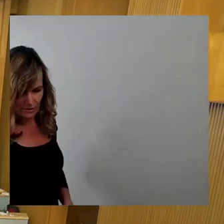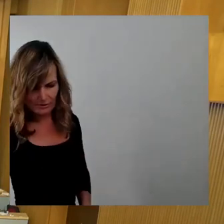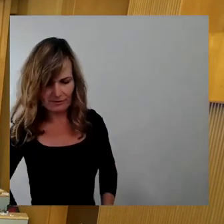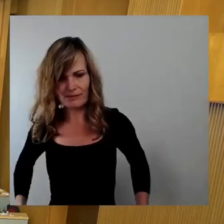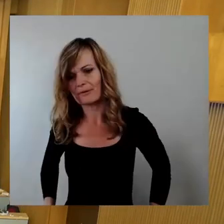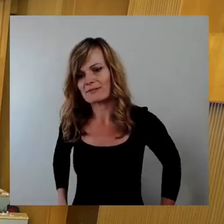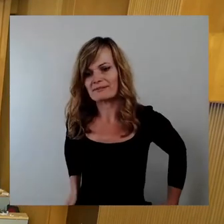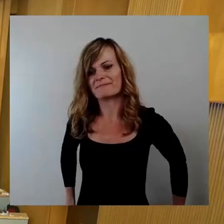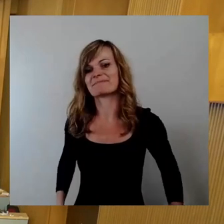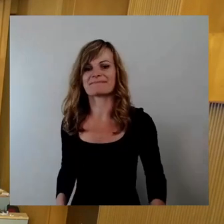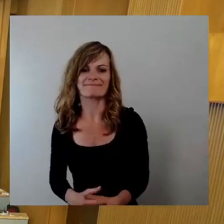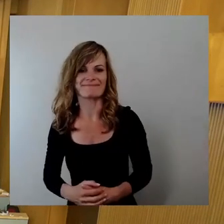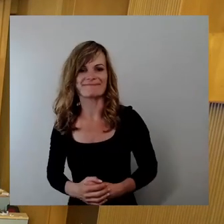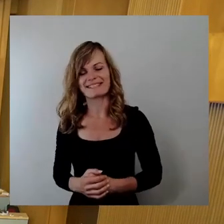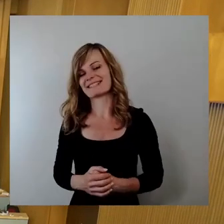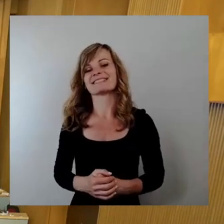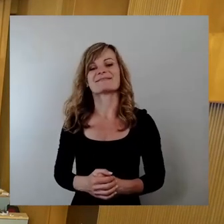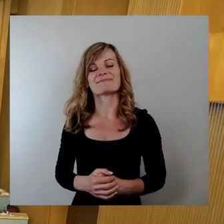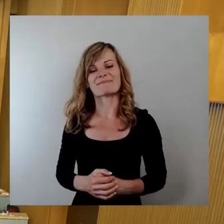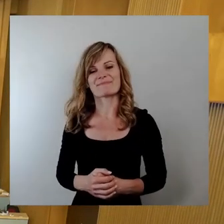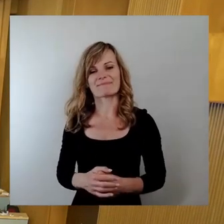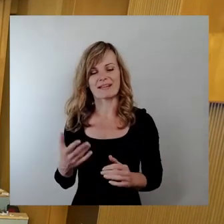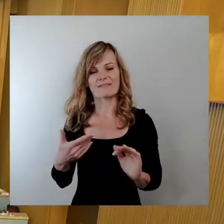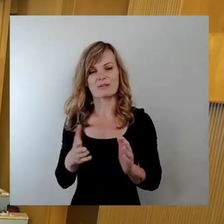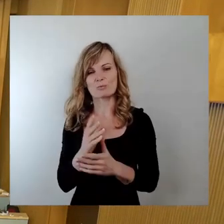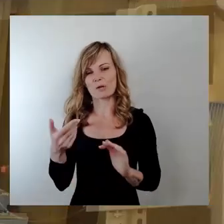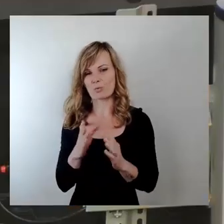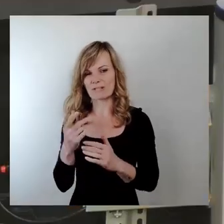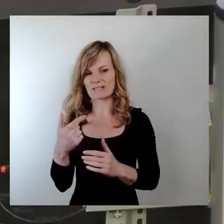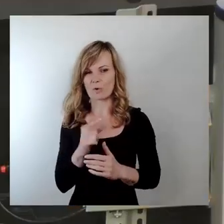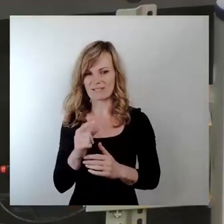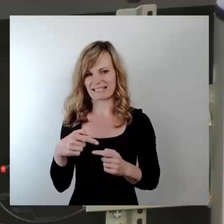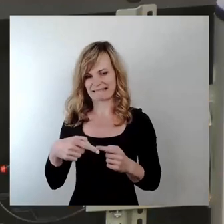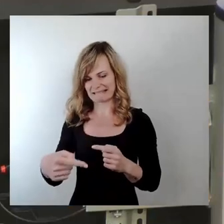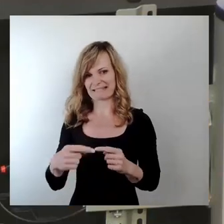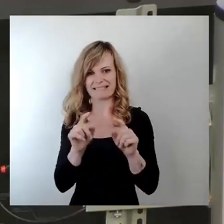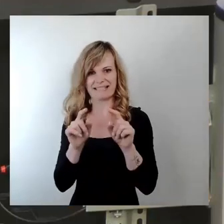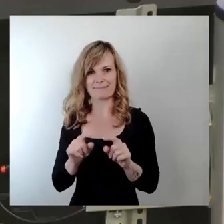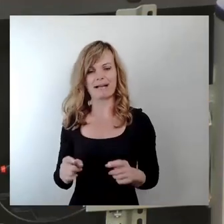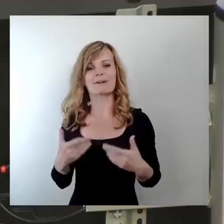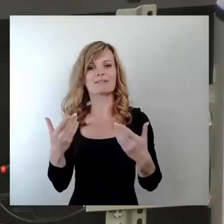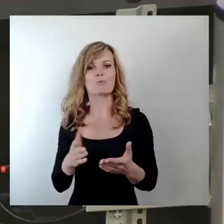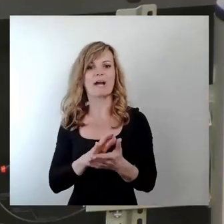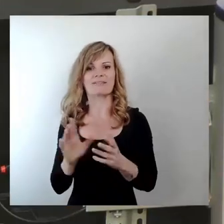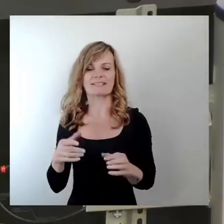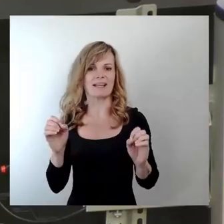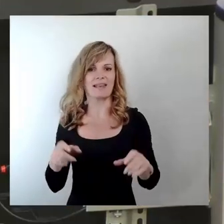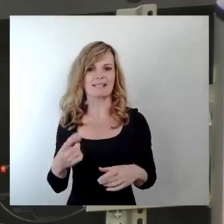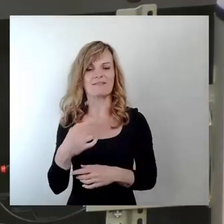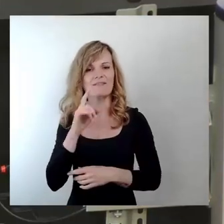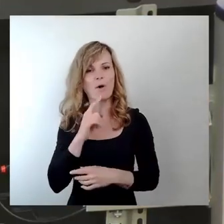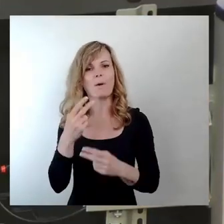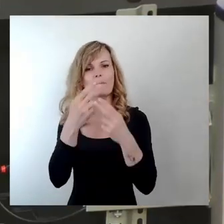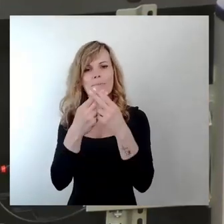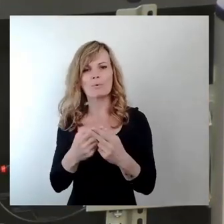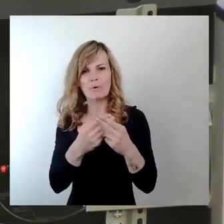Ja, ich nochmal, ganz kurz. versuche mich kurz zu fassen. Wir haben noch ein bisschen was vor. Aber so kann ich das einfach nicht stehen lassen. Frau Mühle, Sie unterstellen mir